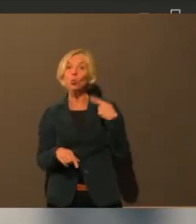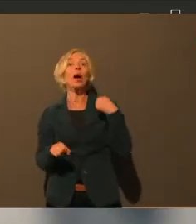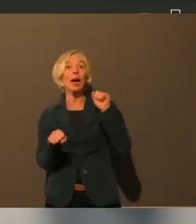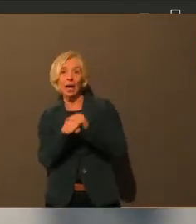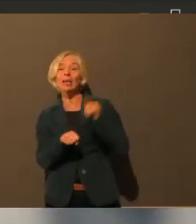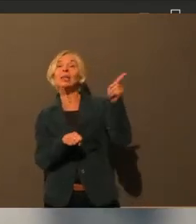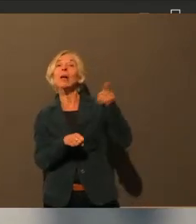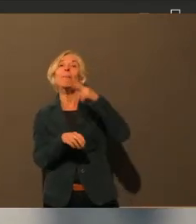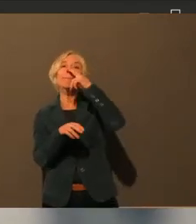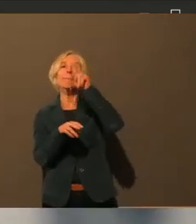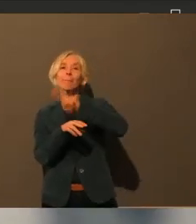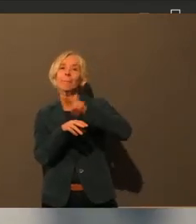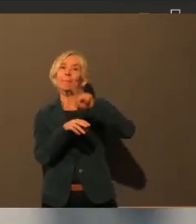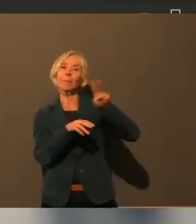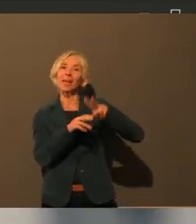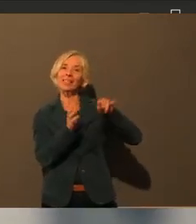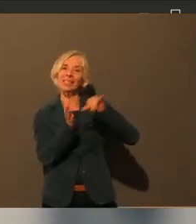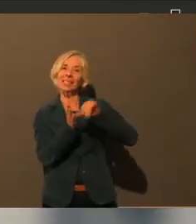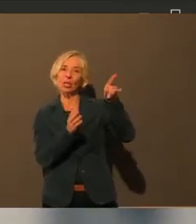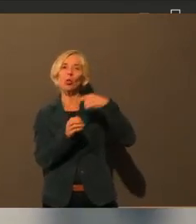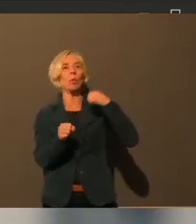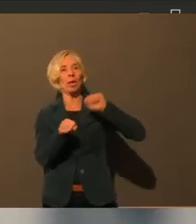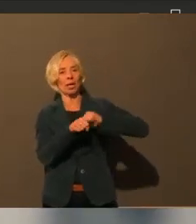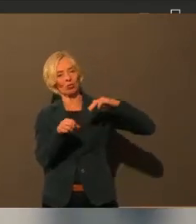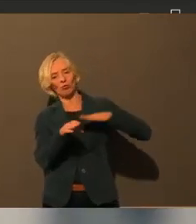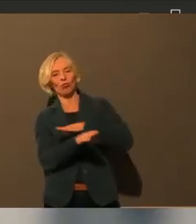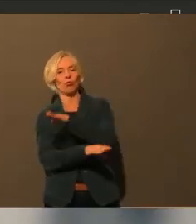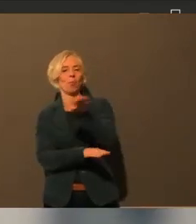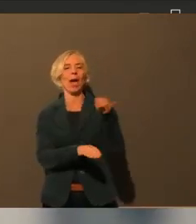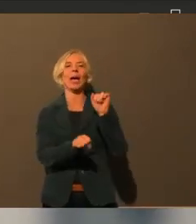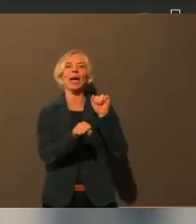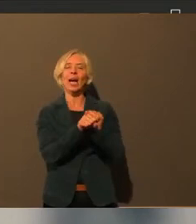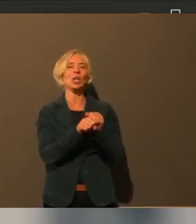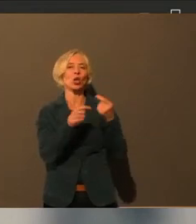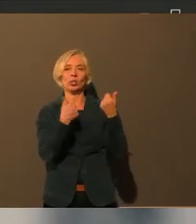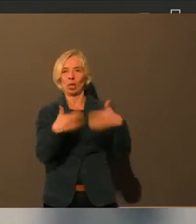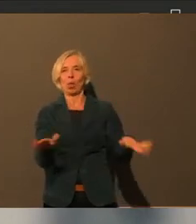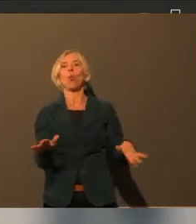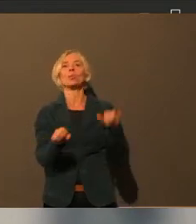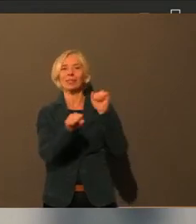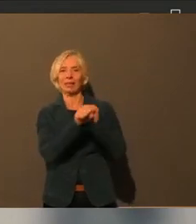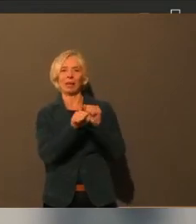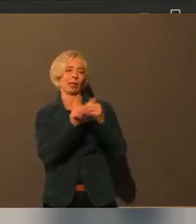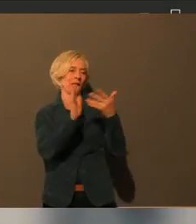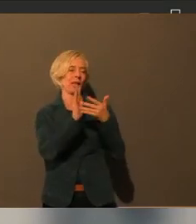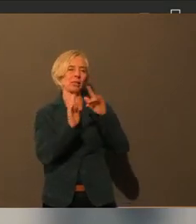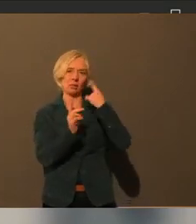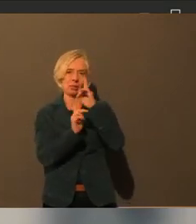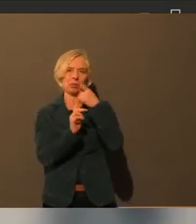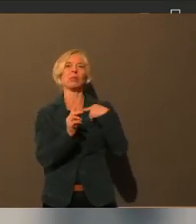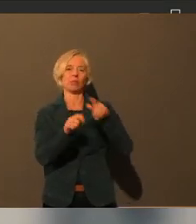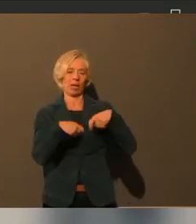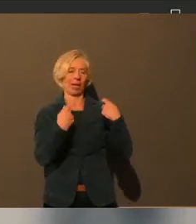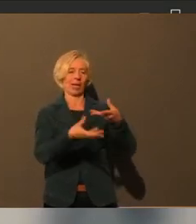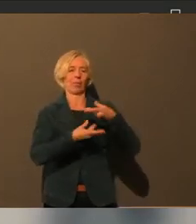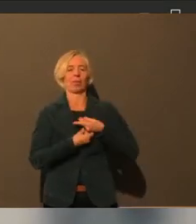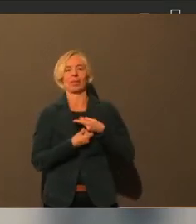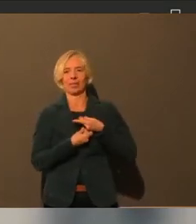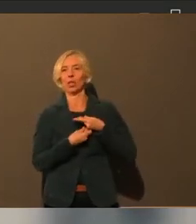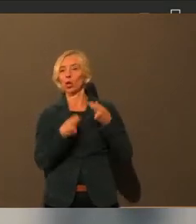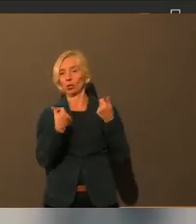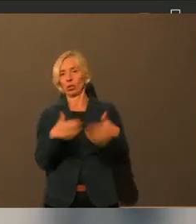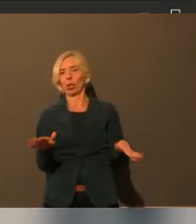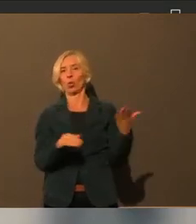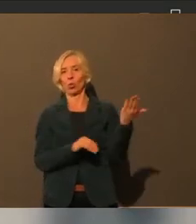kostenlos testen lassen können, um da eben auch sicher zu sein. Und wir werden jetzt natürlich auch überlegen, wie